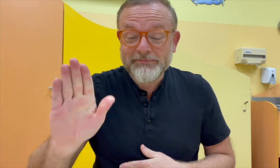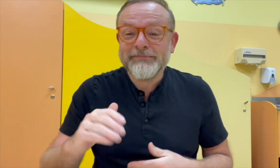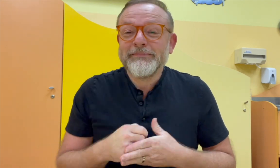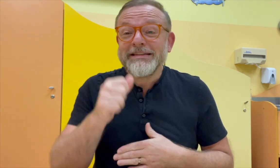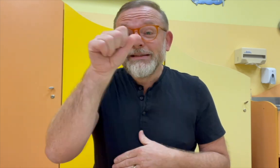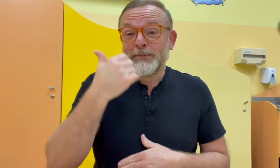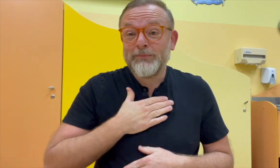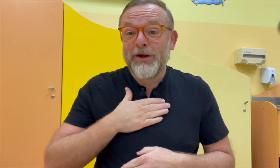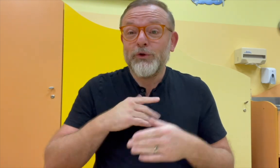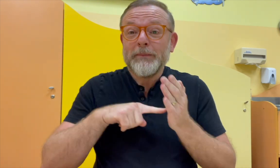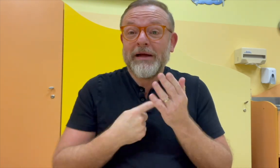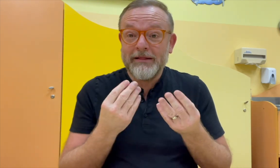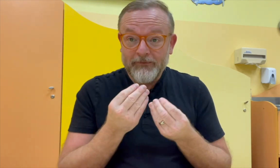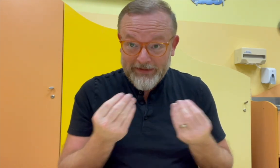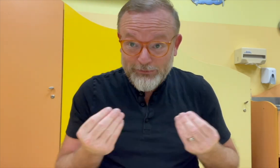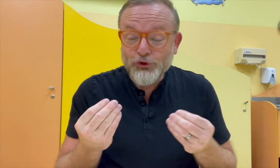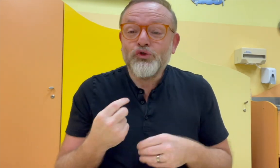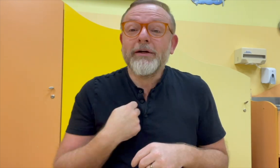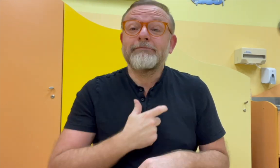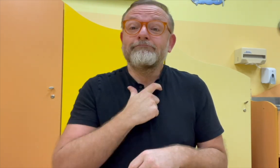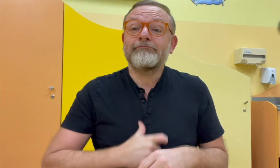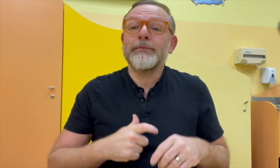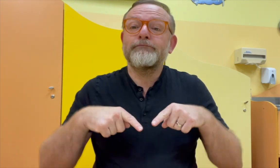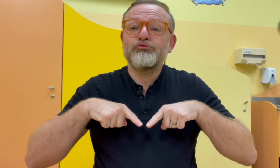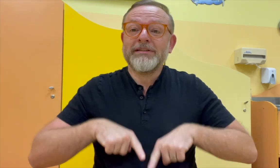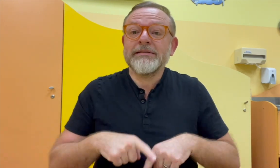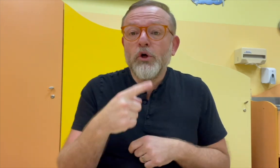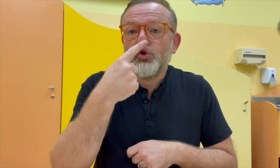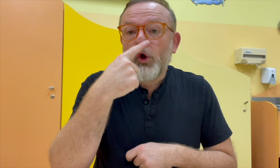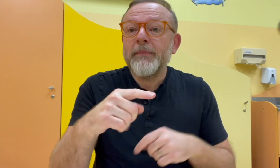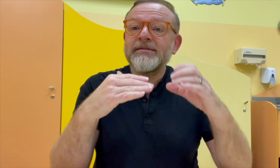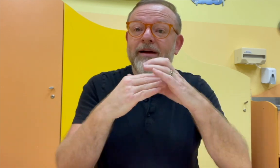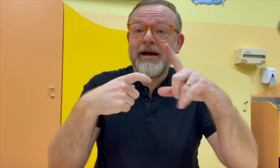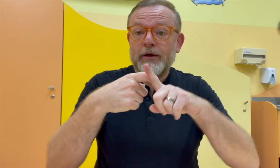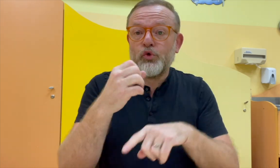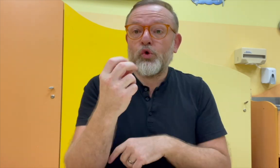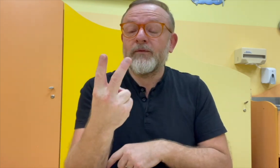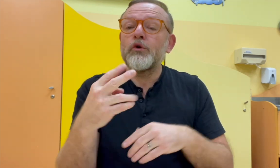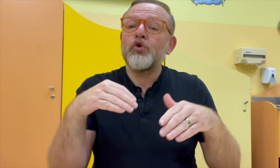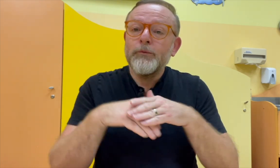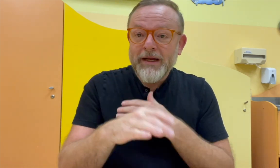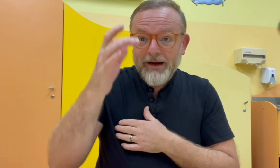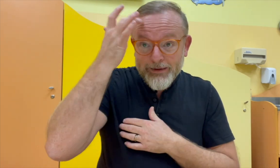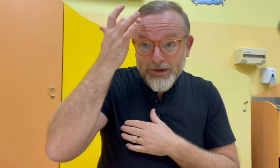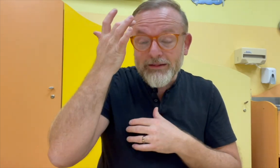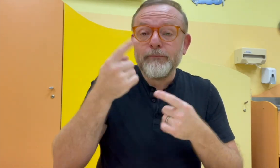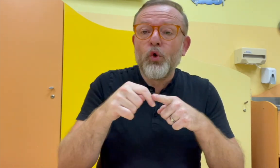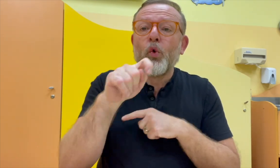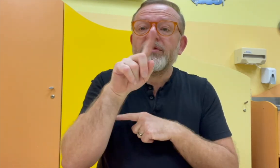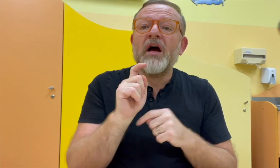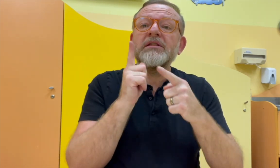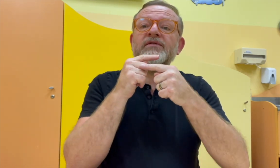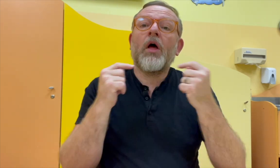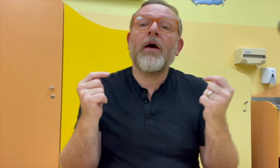Dobrý den, jmenuji se Petr Vysuček. Působím jako předseda expertní komise pro otázky vzdělávání